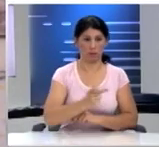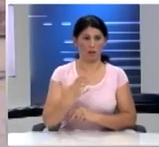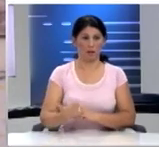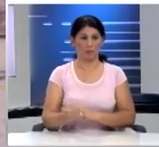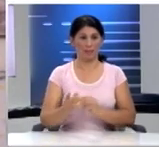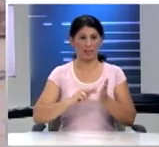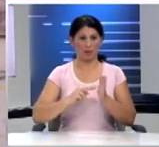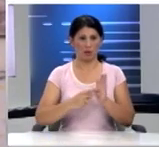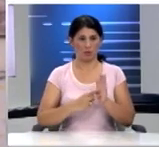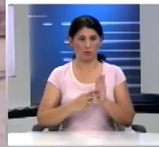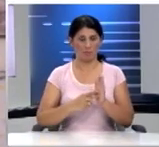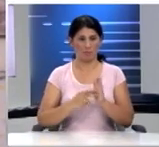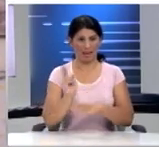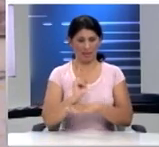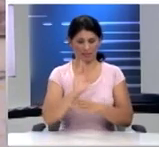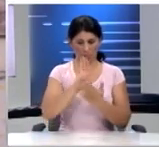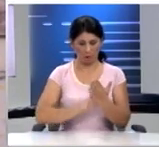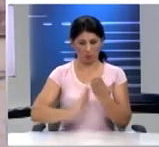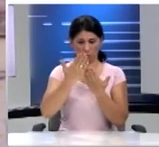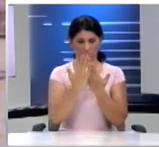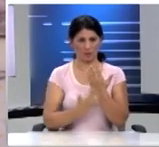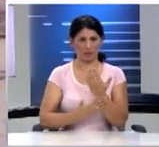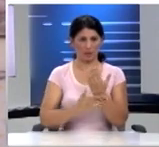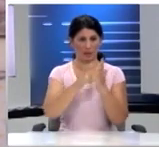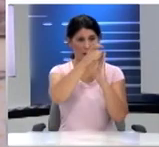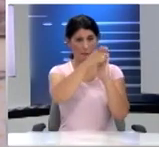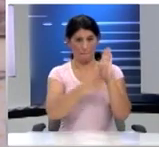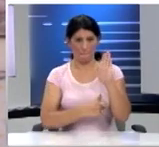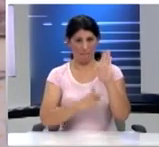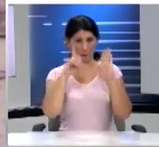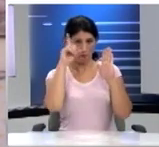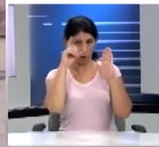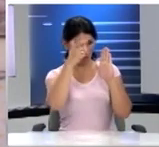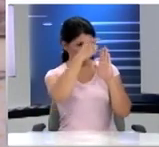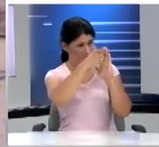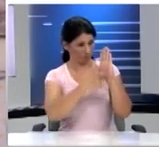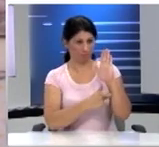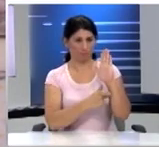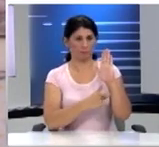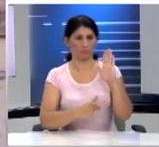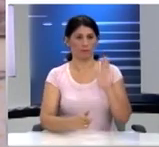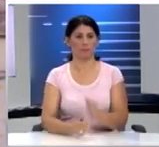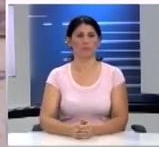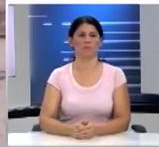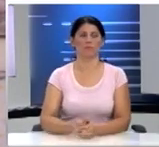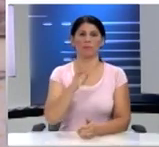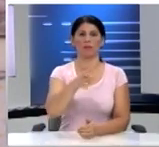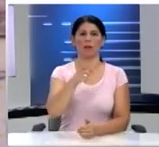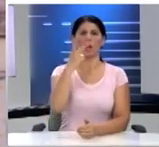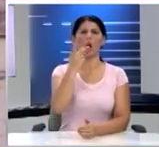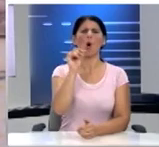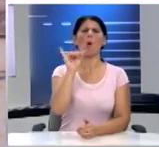χαρτιού Μπρος πίσω Η μία φωτογραφία Είναι ένας